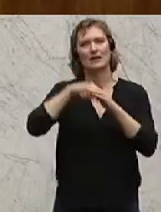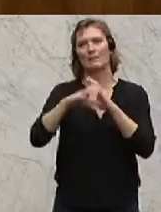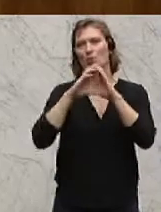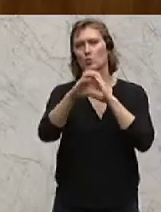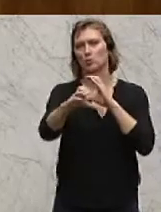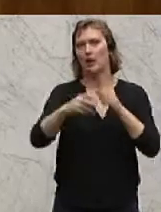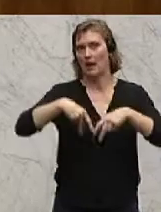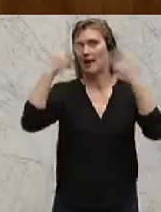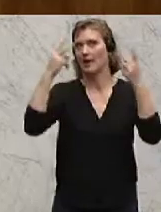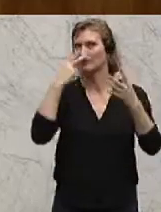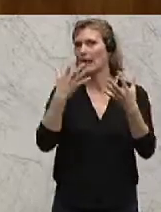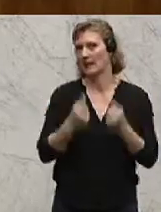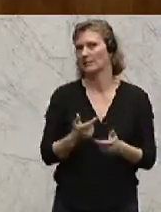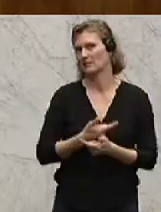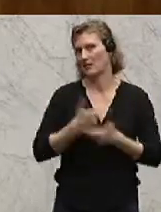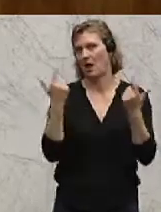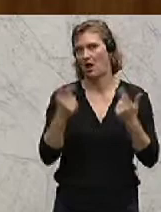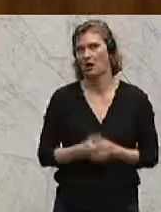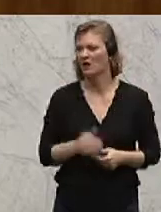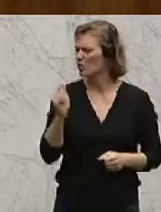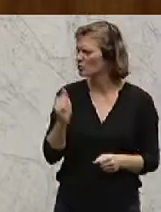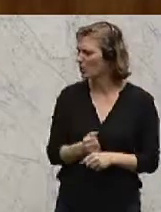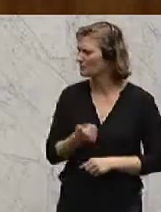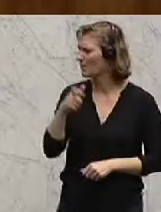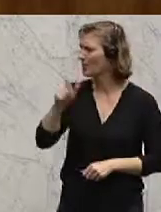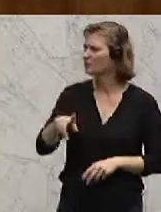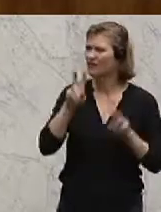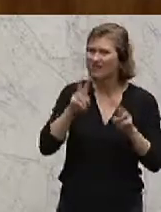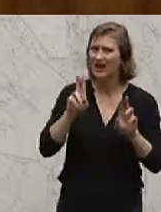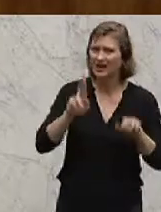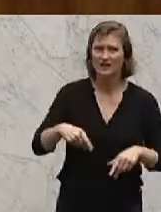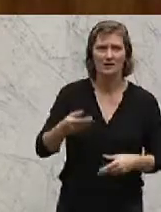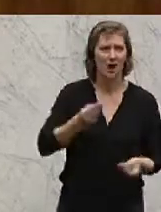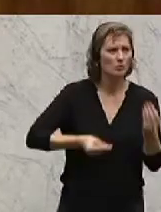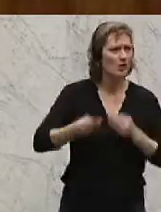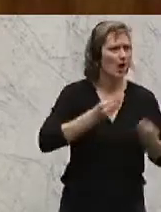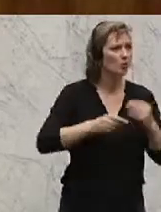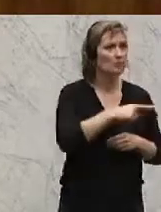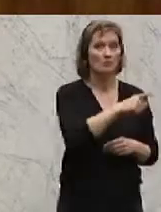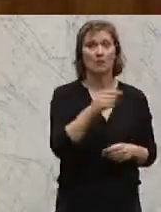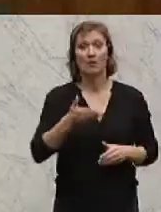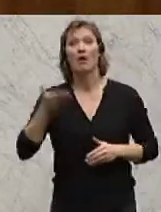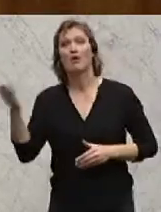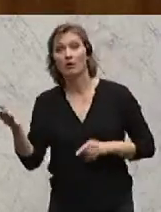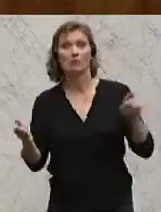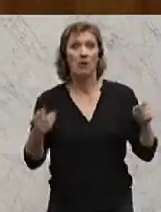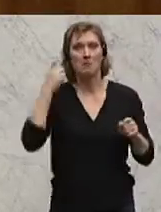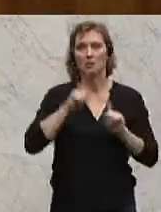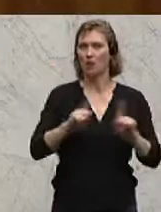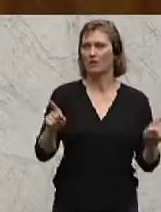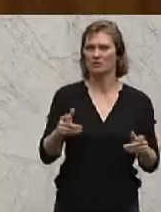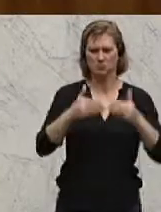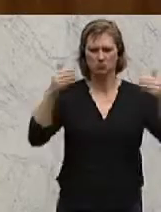die zweite Frage, und das hat mir trotzdem noch niemand richtig beantworten können, weil die Meinungen gehen von ganz extremen Seiten, von hier bis da her.